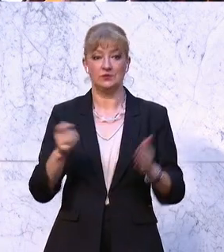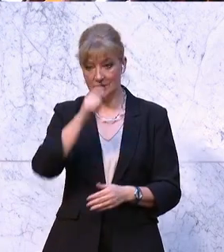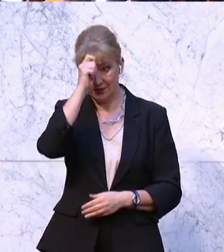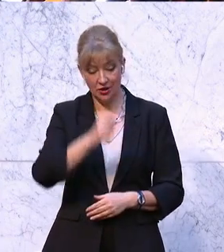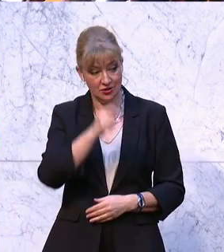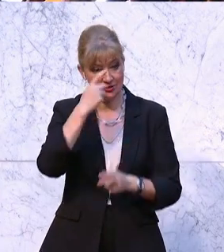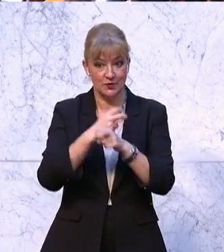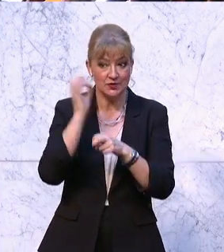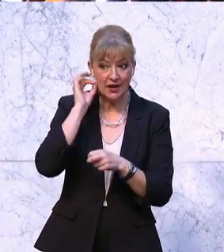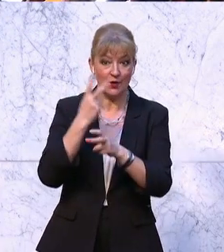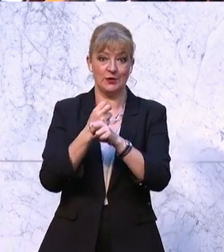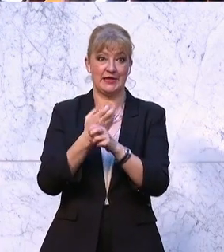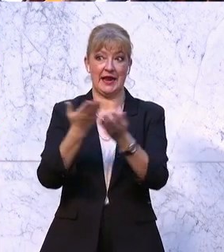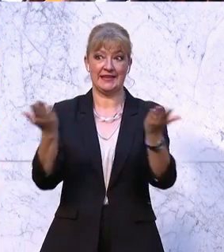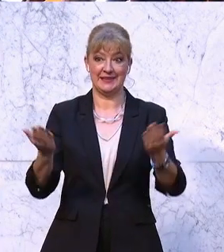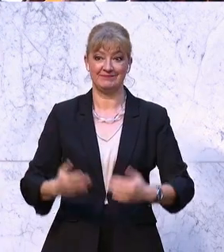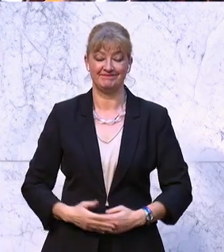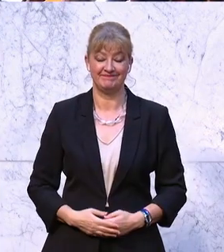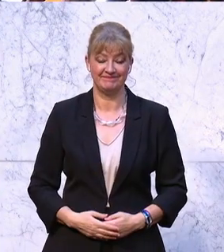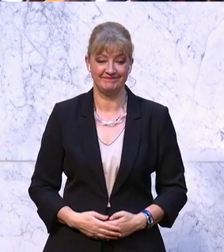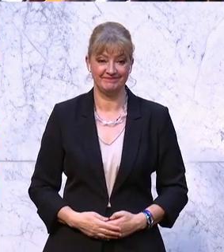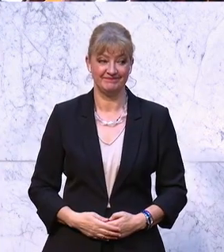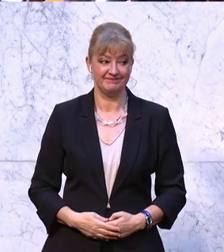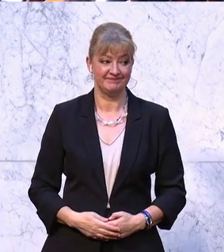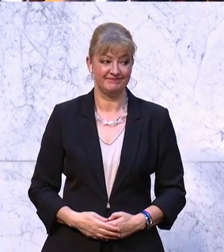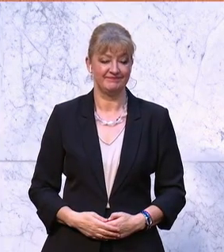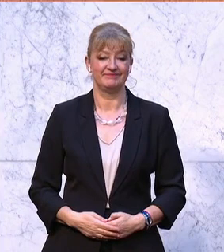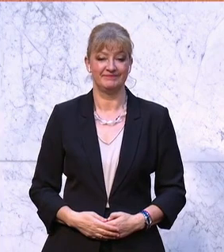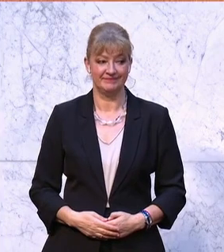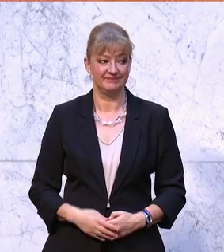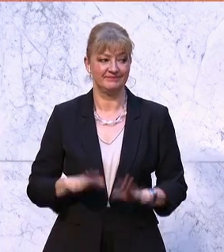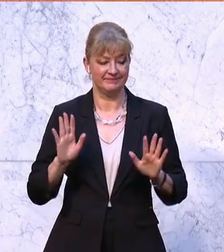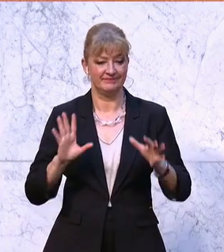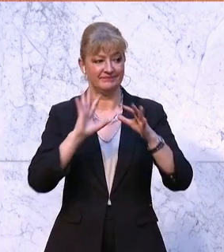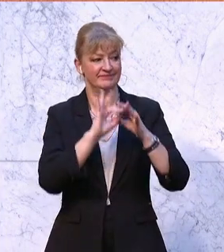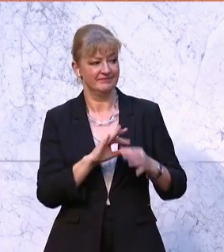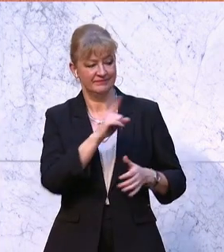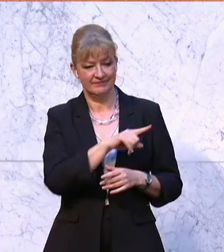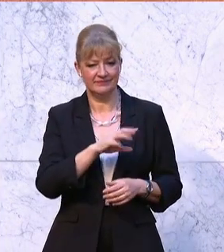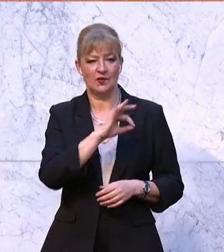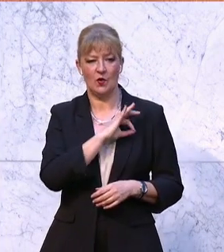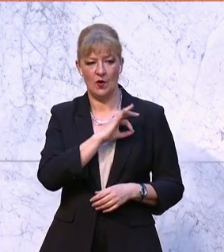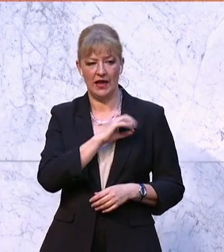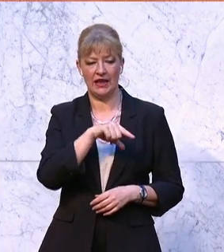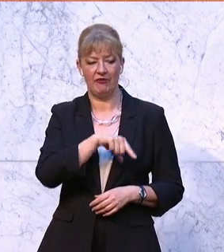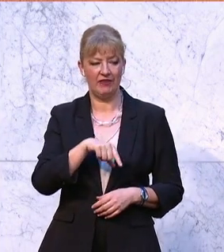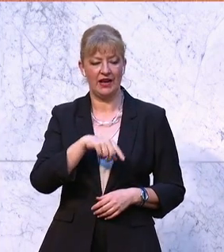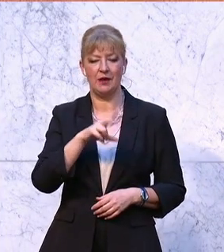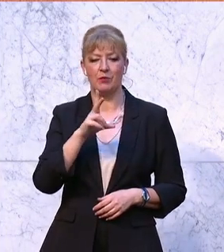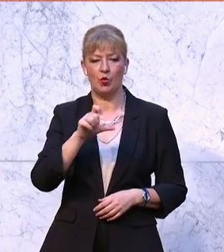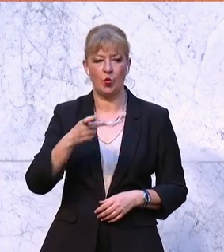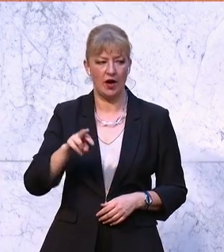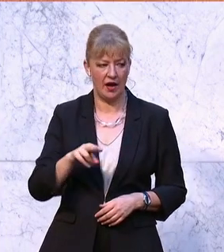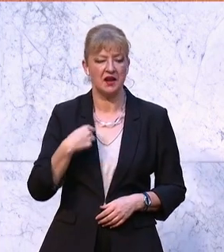Österreicherinnen und Österreicher. Also vorweg einmal zum Kollegen Philipp Kucher. Also ich glaube,